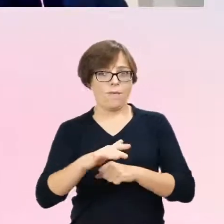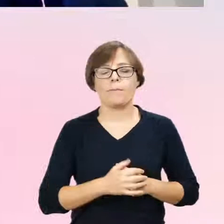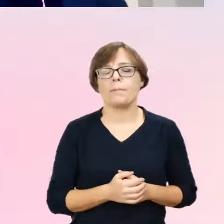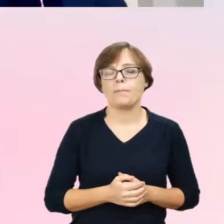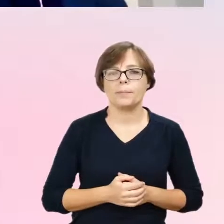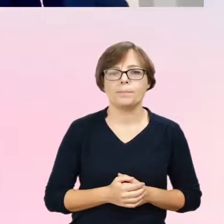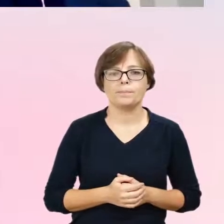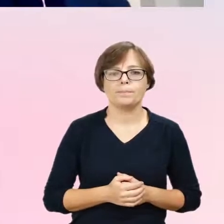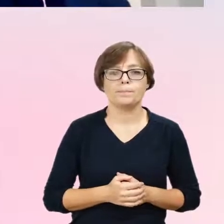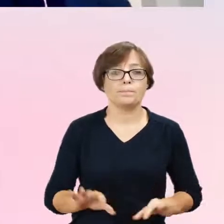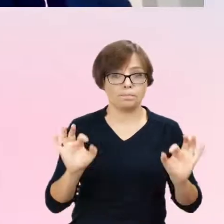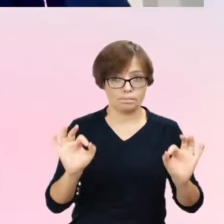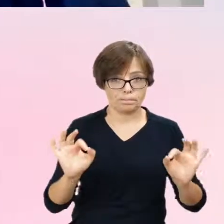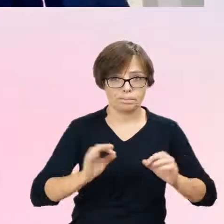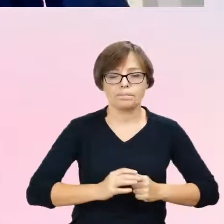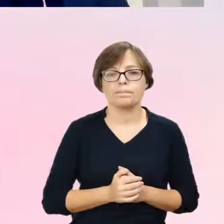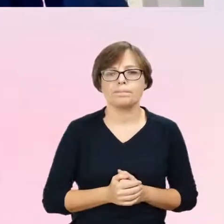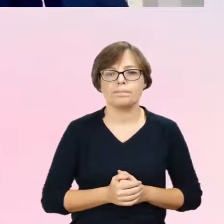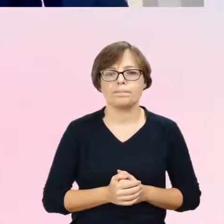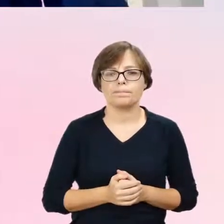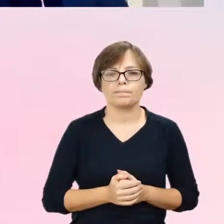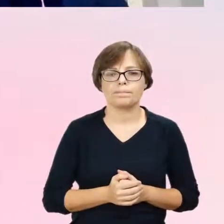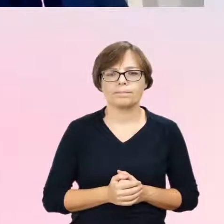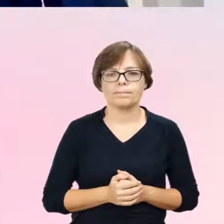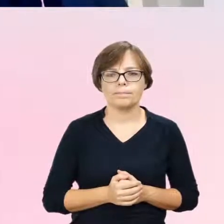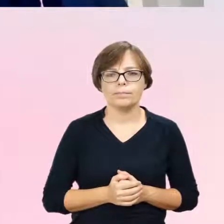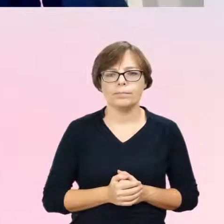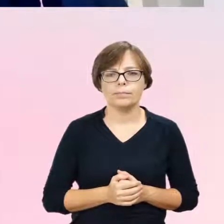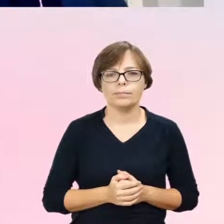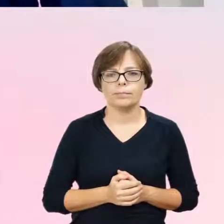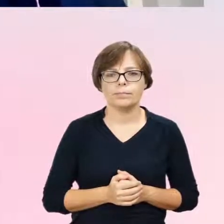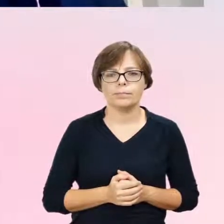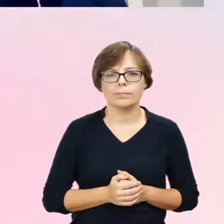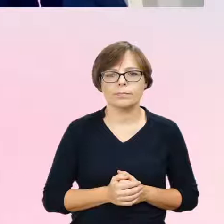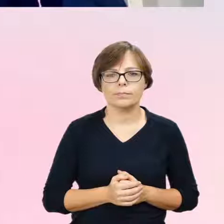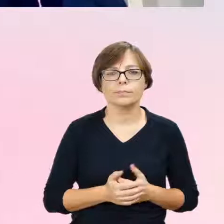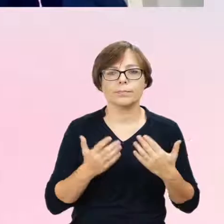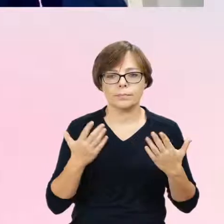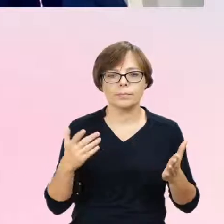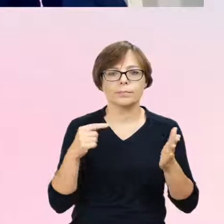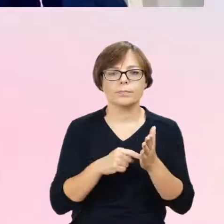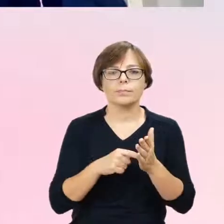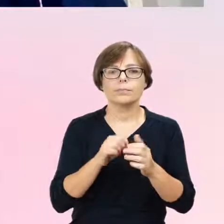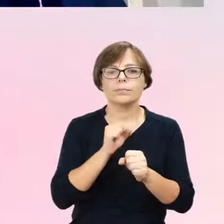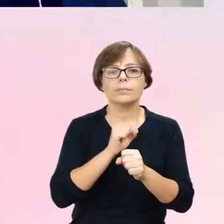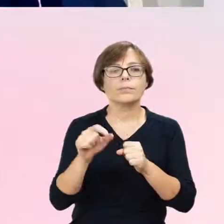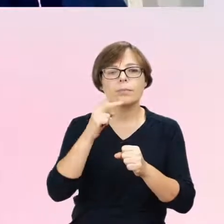Dobrze, no i właśnie, no i mamy taki jakby ten wcześniejszy obrazek, jak wiele tych perspektyw może